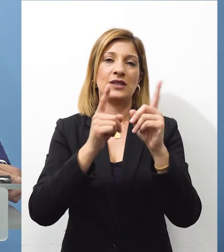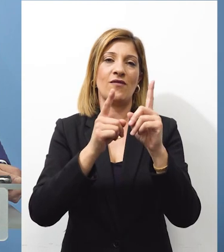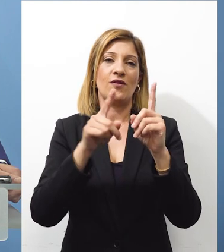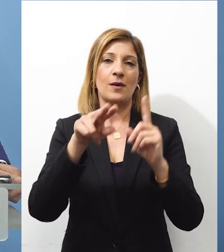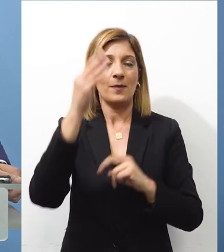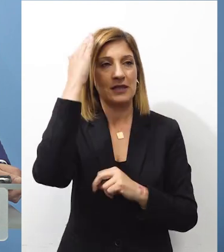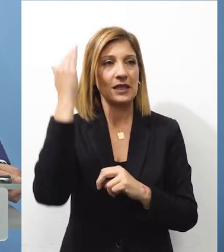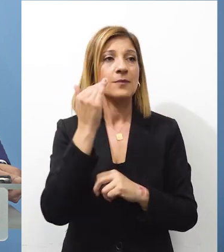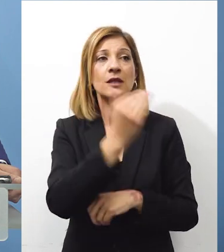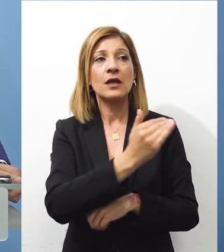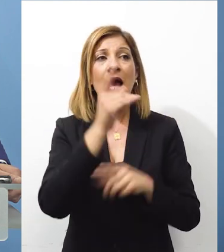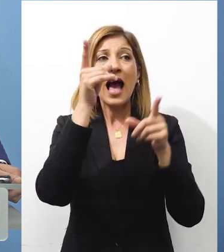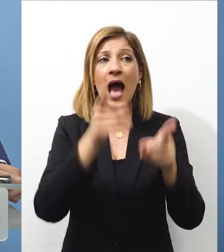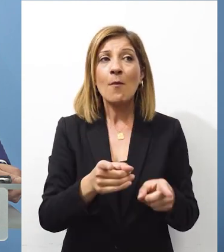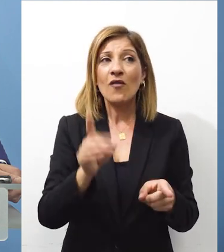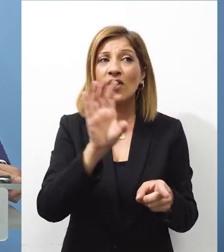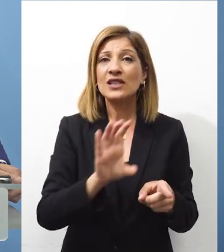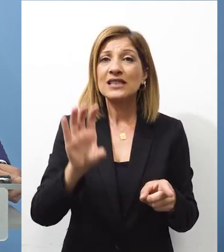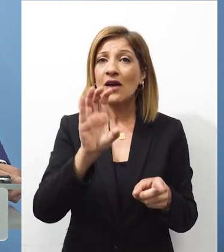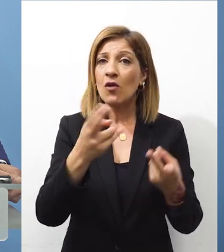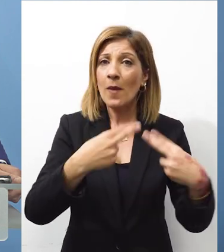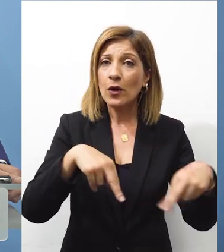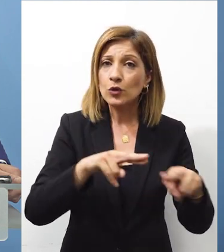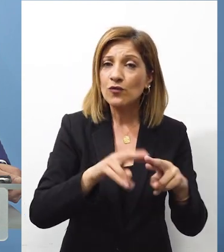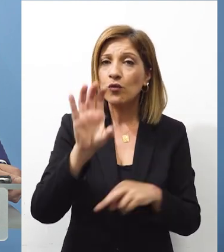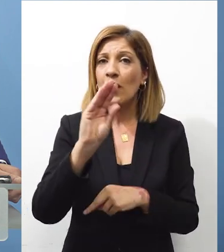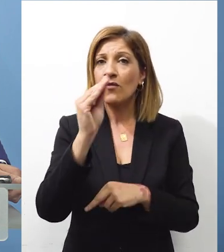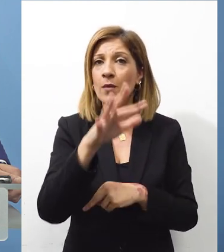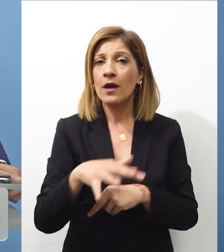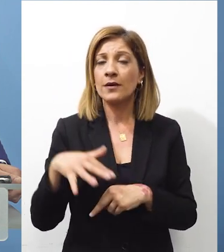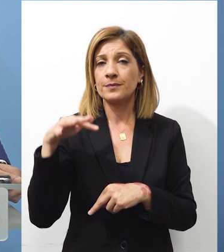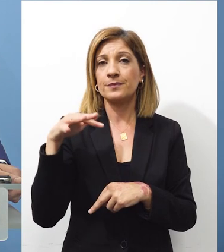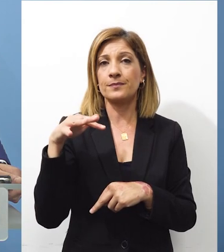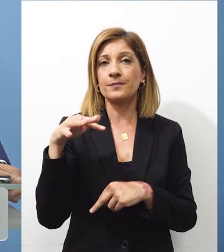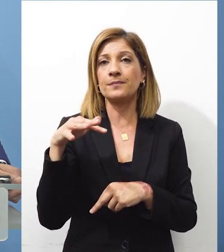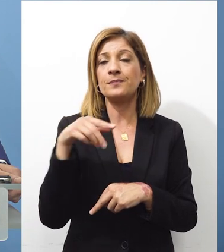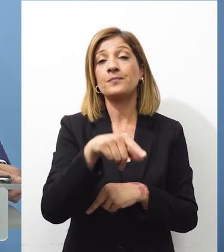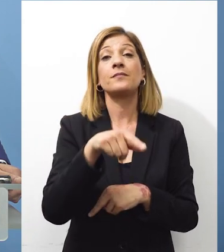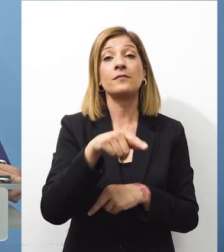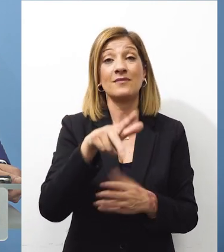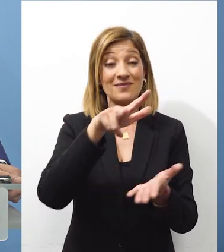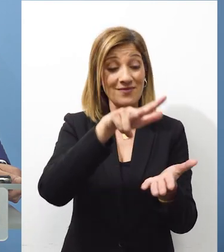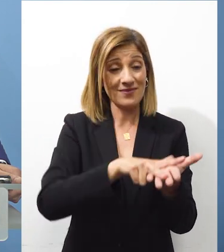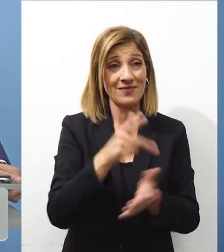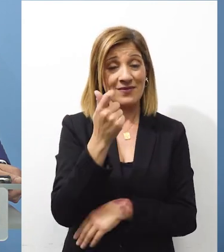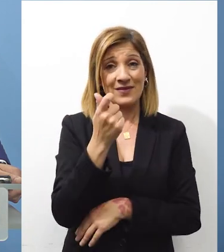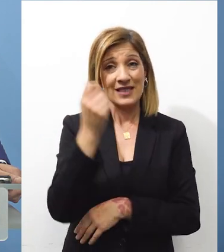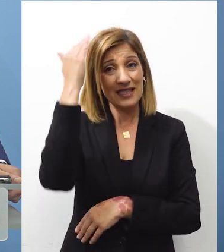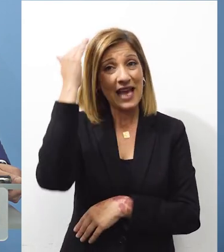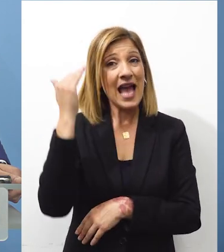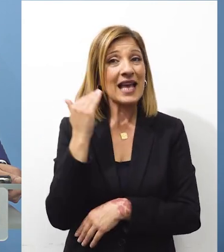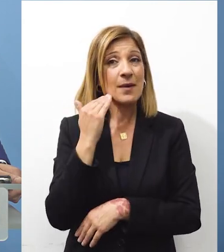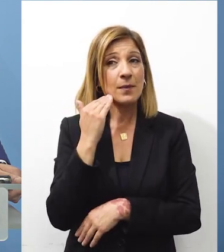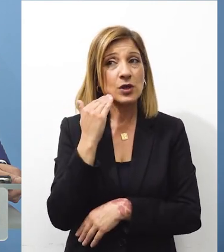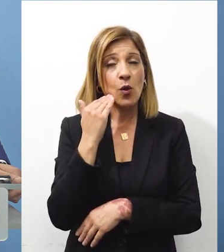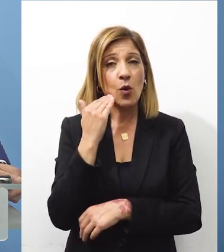την Αίγυπτο Το πακέτο το οποίο αφορά την Αίγυπτο να σας θυμίσω